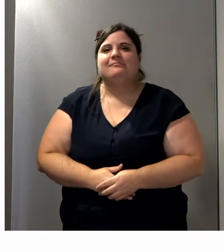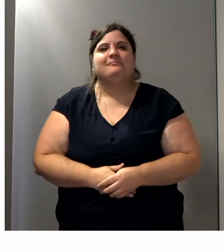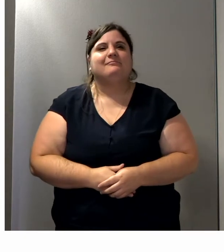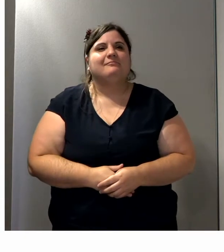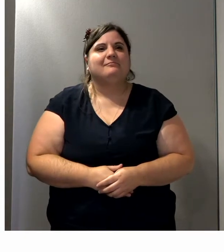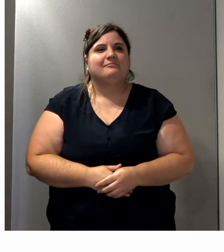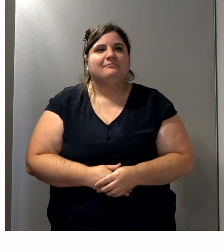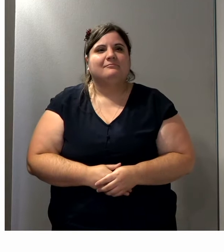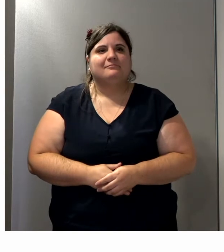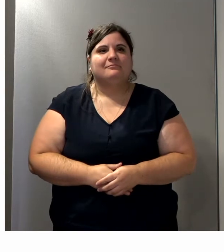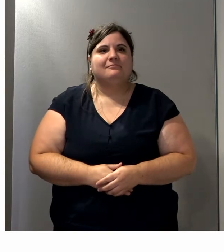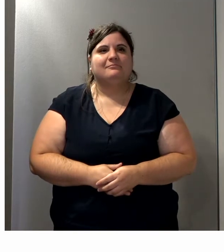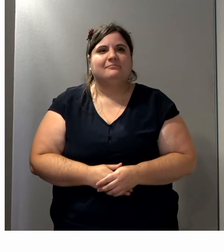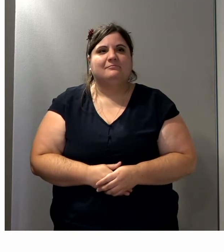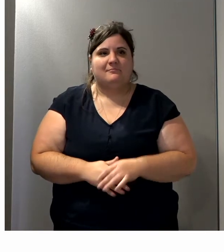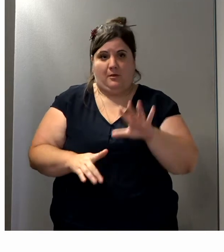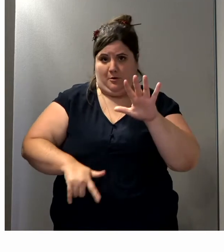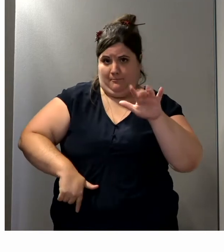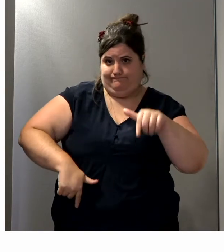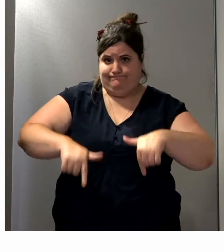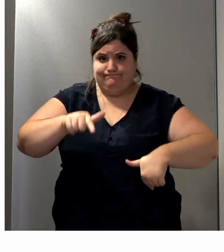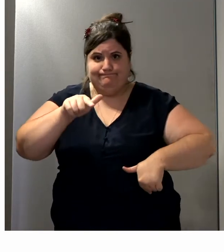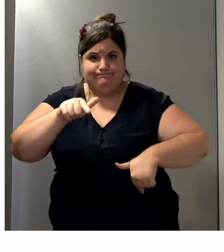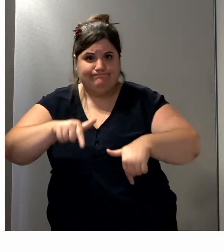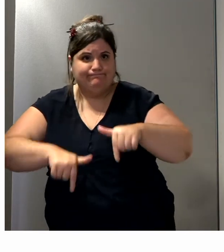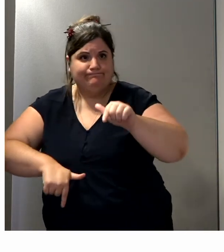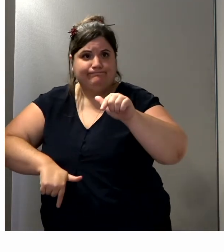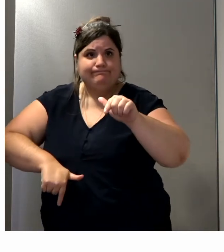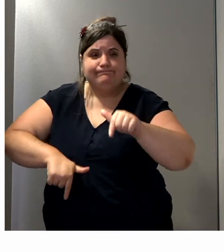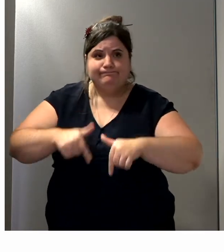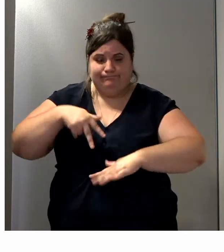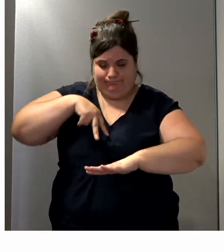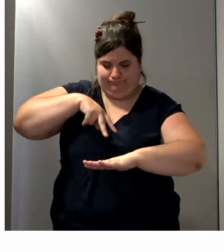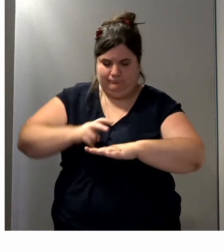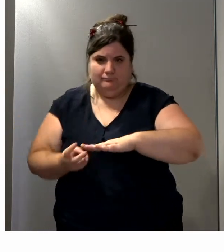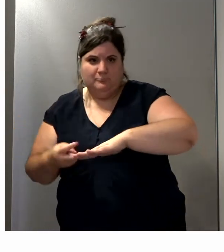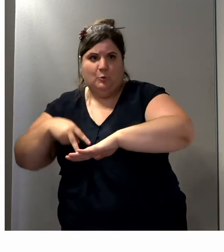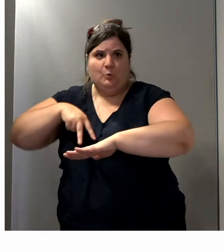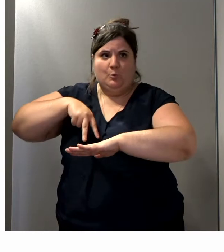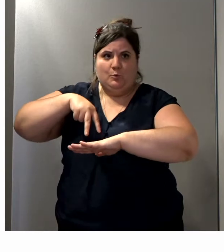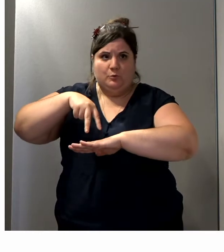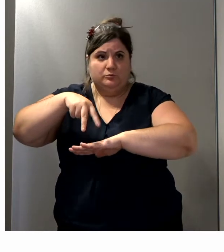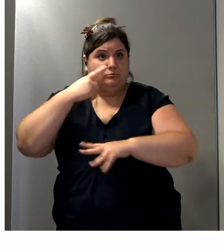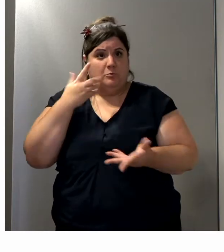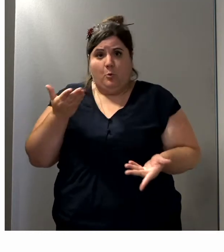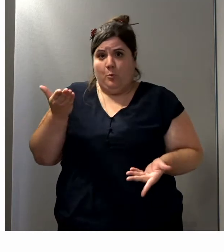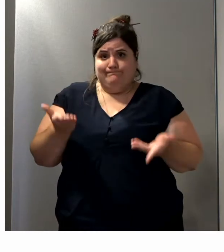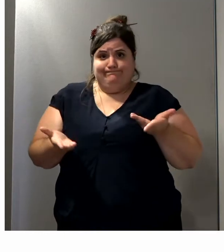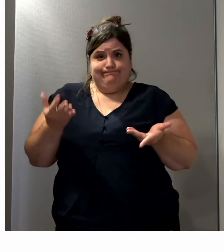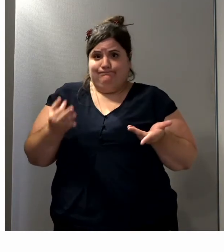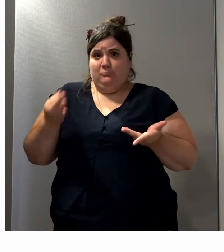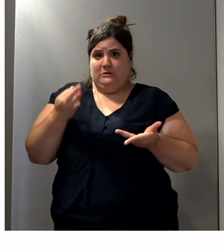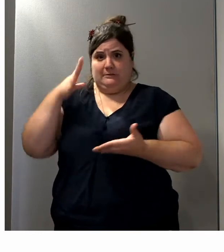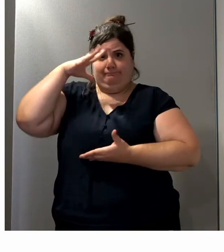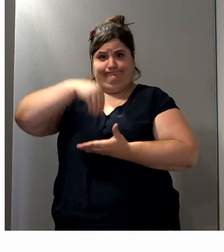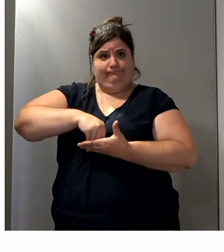Donc on commence par marcher. Ici, on a une marche qui est quasiment, enfin qui est totalement autostable, c'est-à-dire que